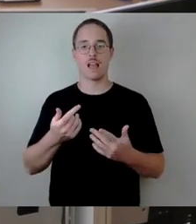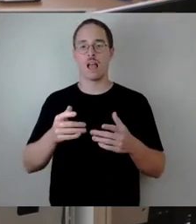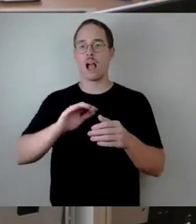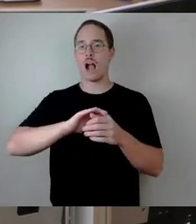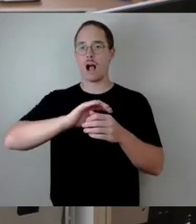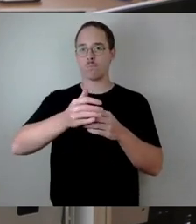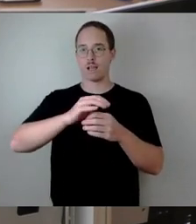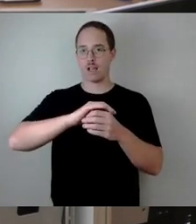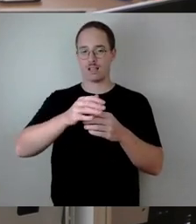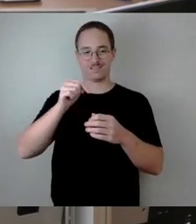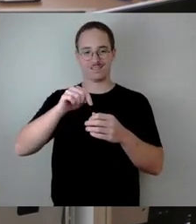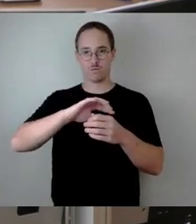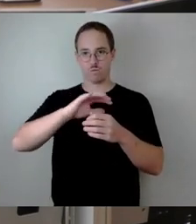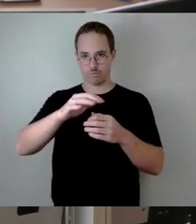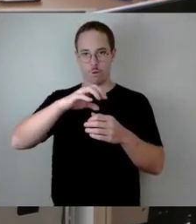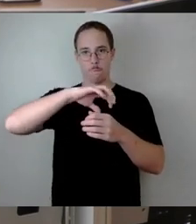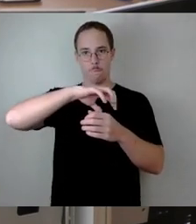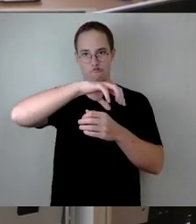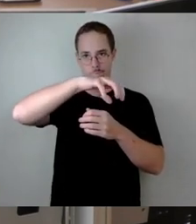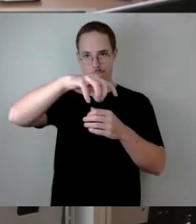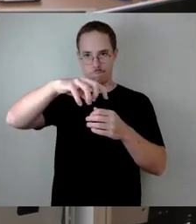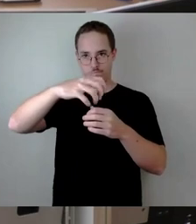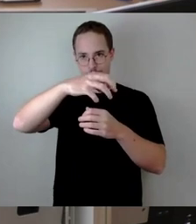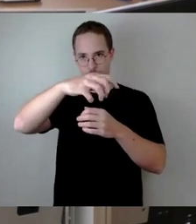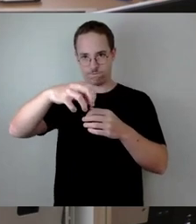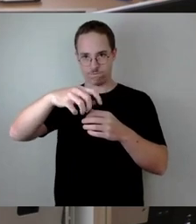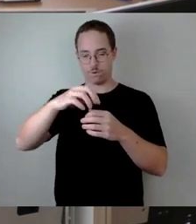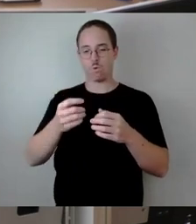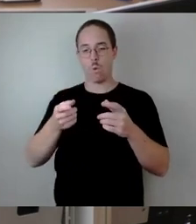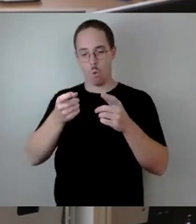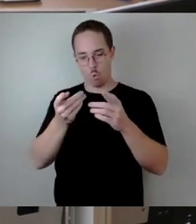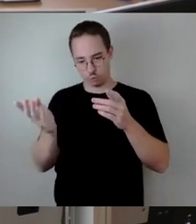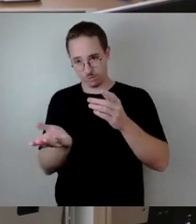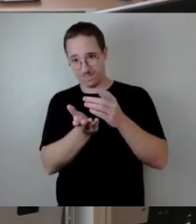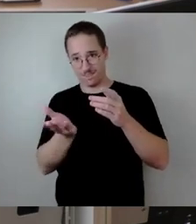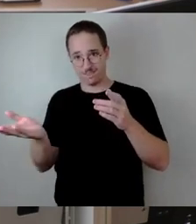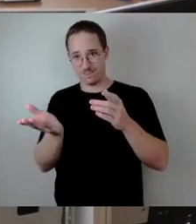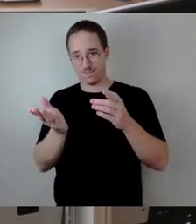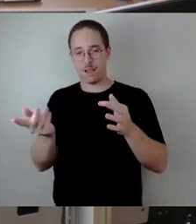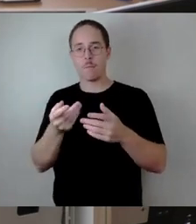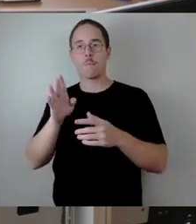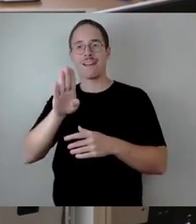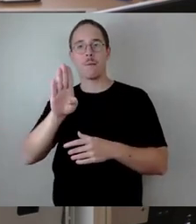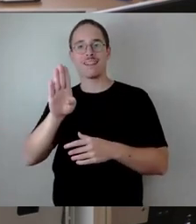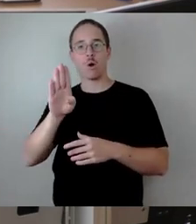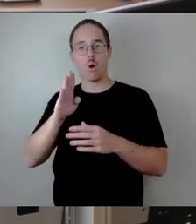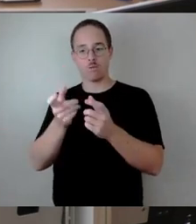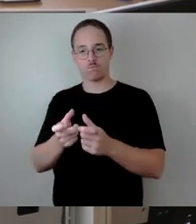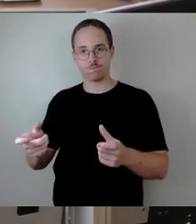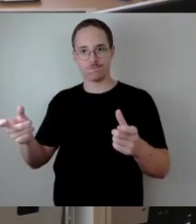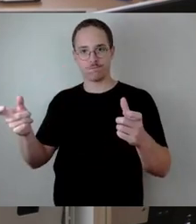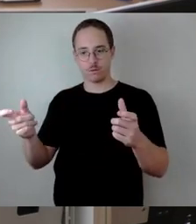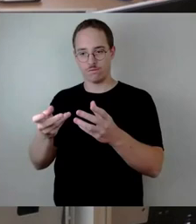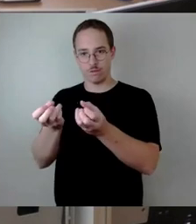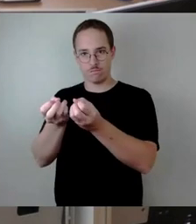Bauwerkes, wo Bewährung zur Freigelegung war, runtergefallen war. Das hängt damit zusammen. Deswegen